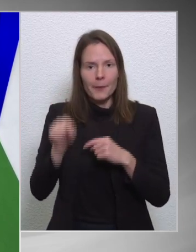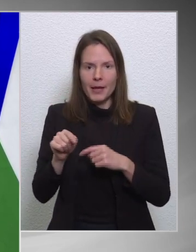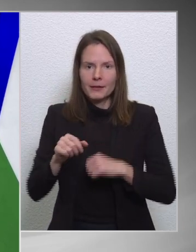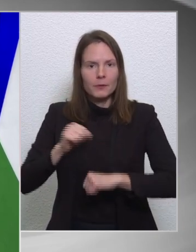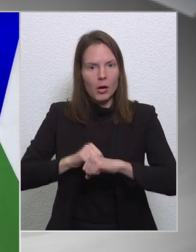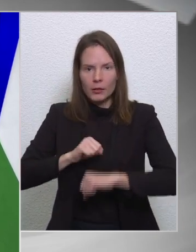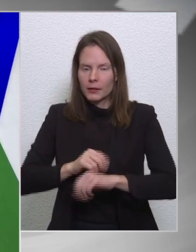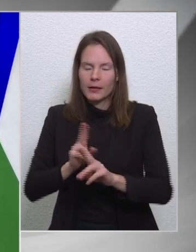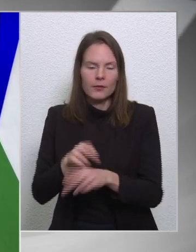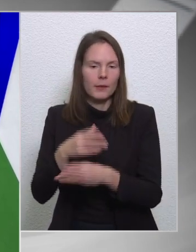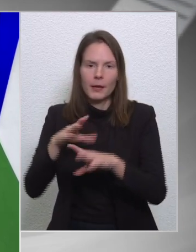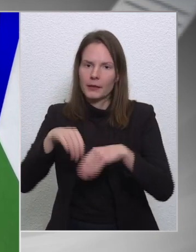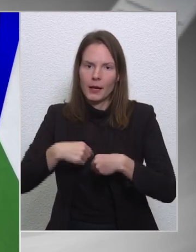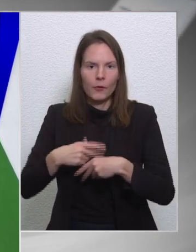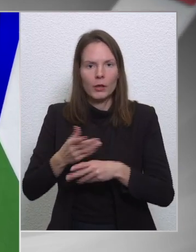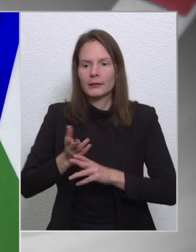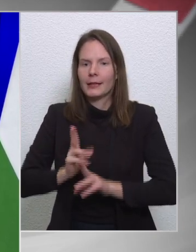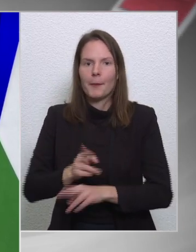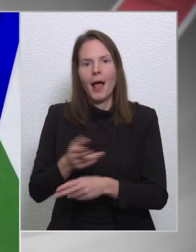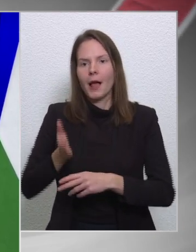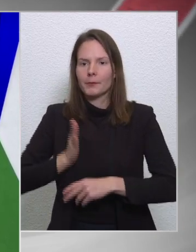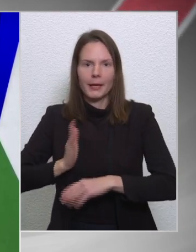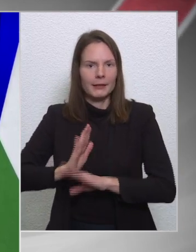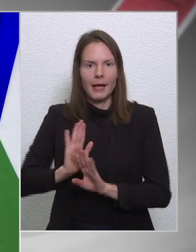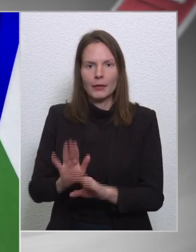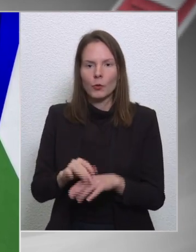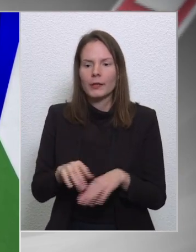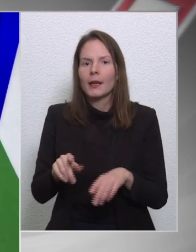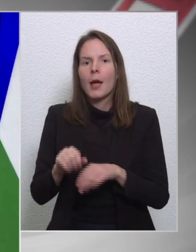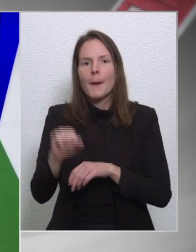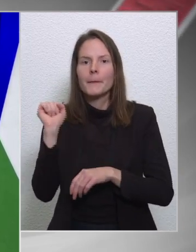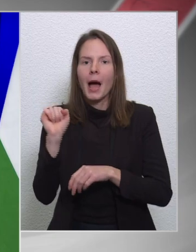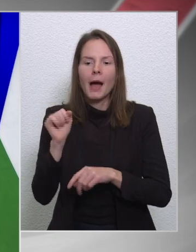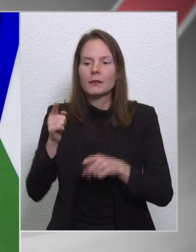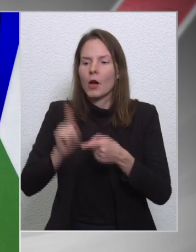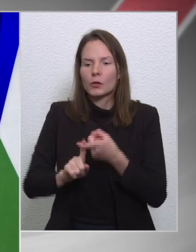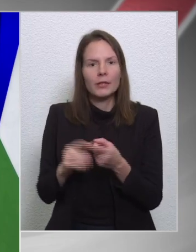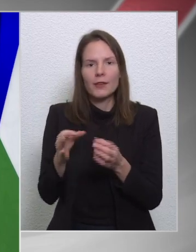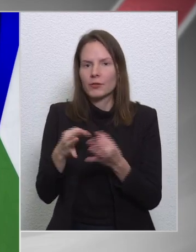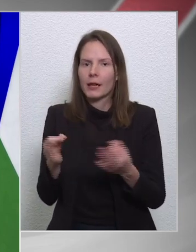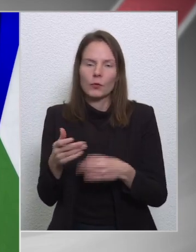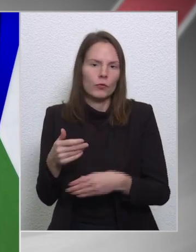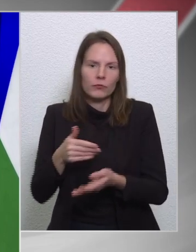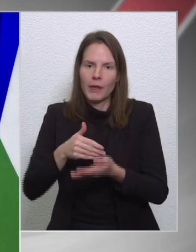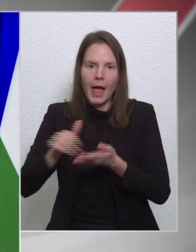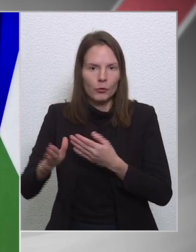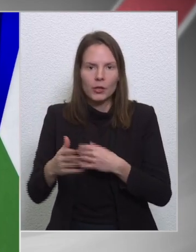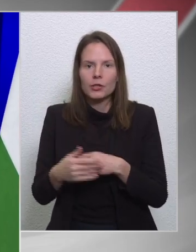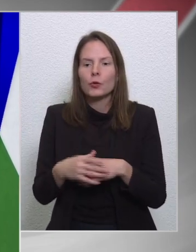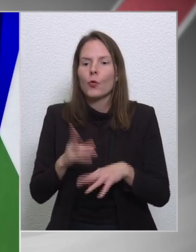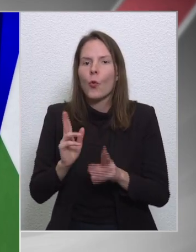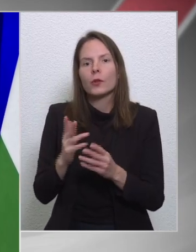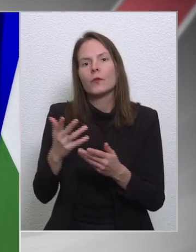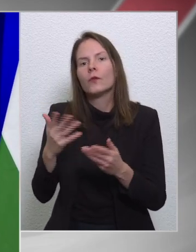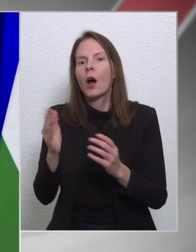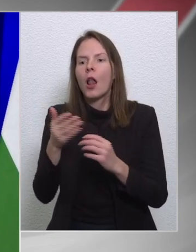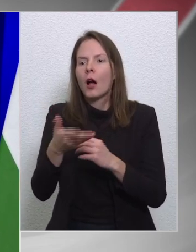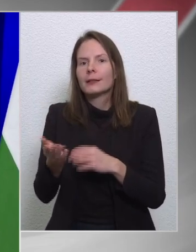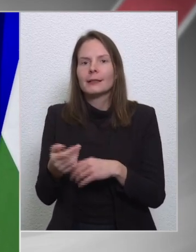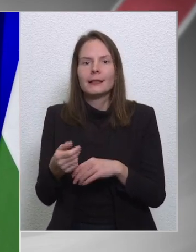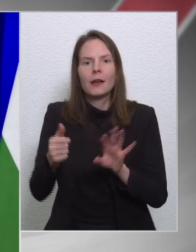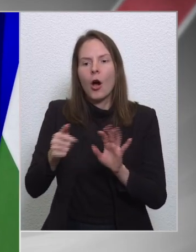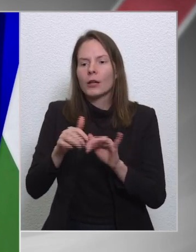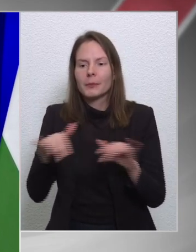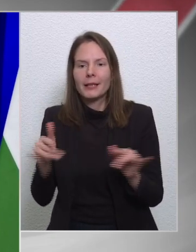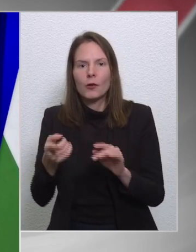elfogadható, nem méltányolható, és pártholatartozásra való tekintet nélkül elutasítandó, hogy valaki keres nettó